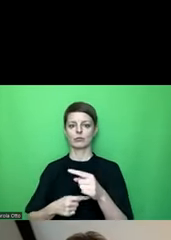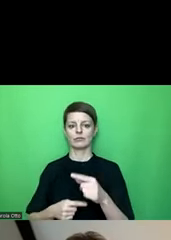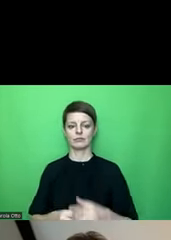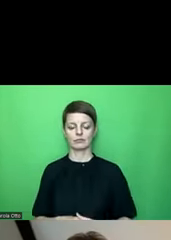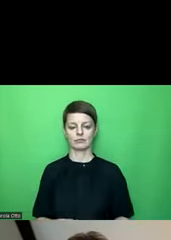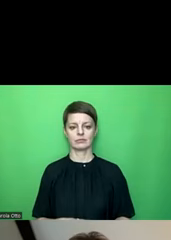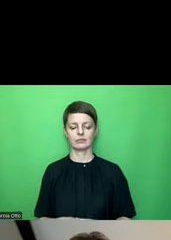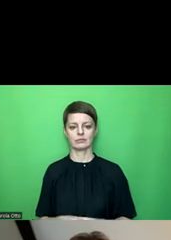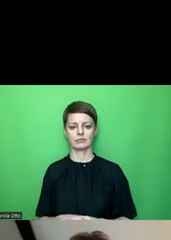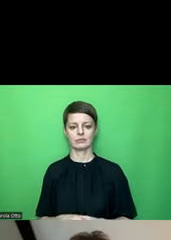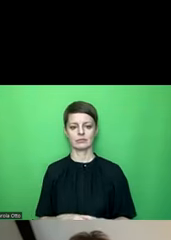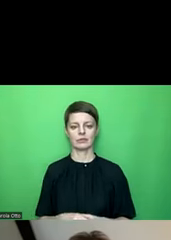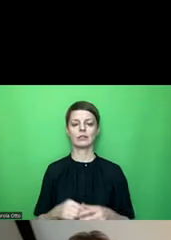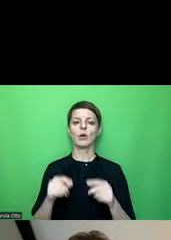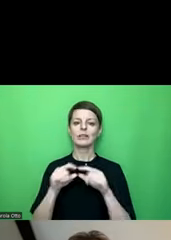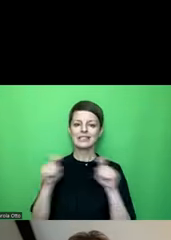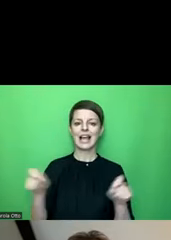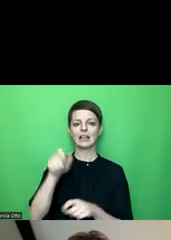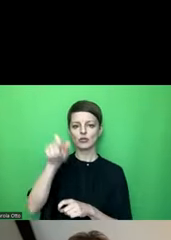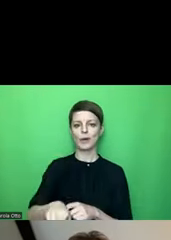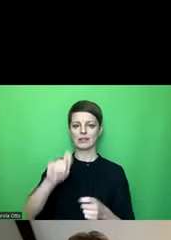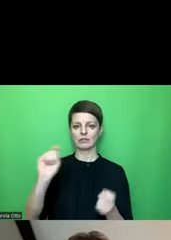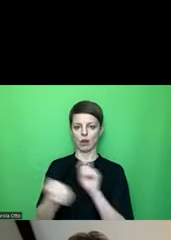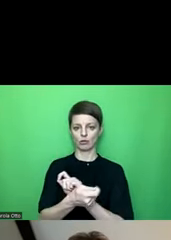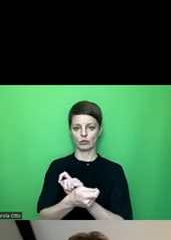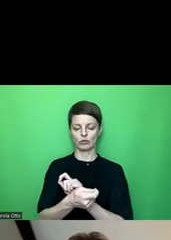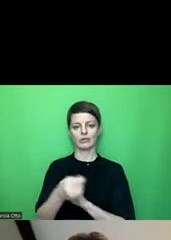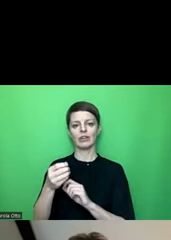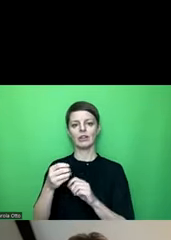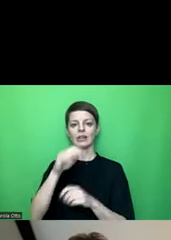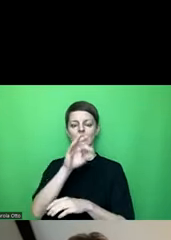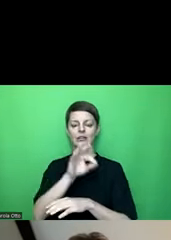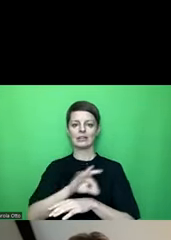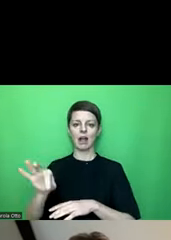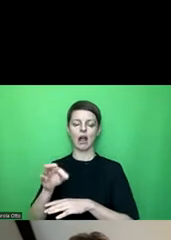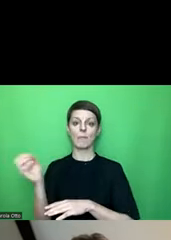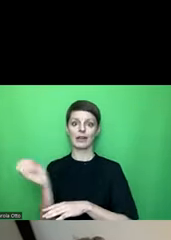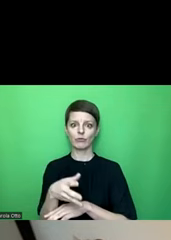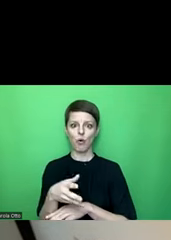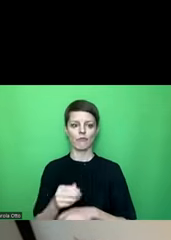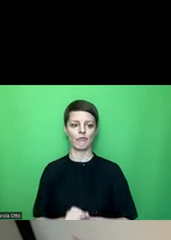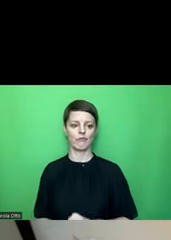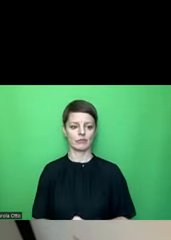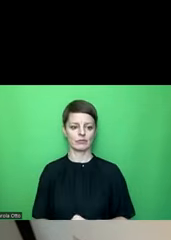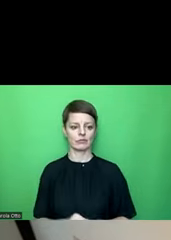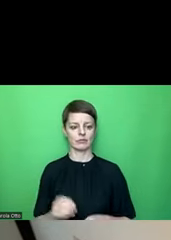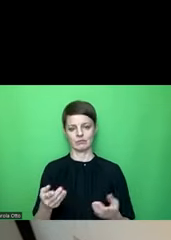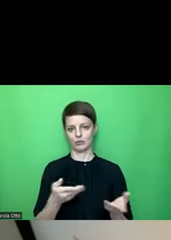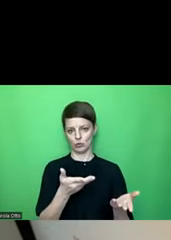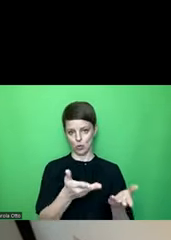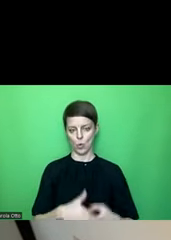Also Zeile, Spalte, Tauschen finde ich unter Diagrammentwurf und dann sehen Sie, dann wird auf einmal